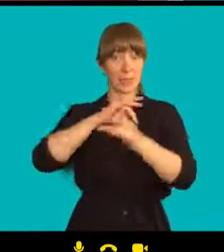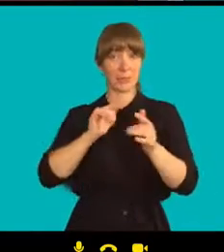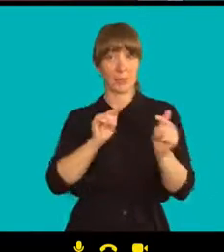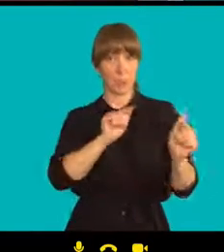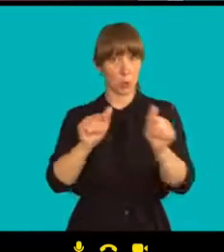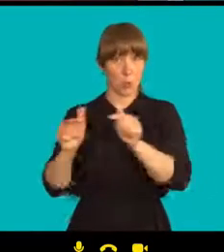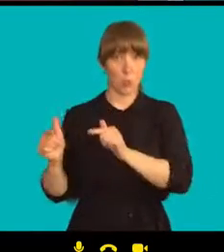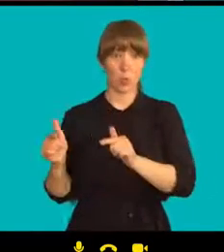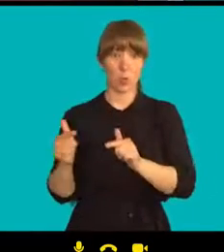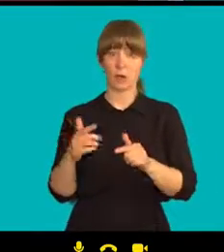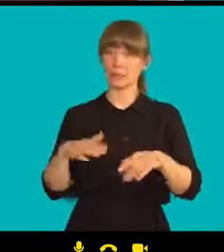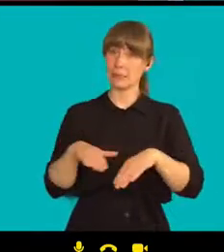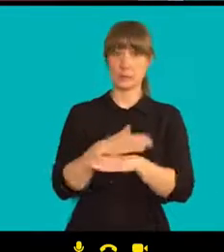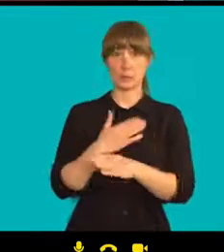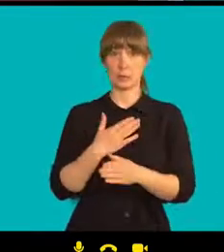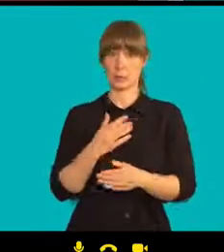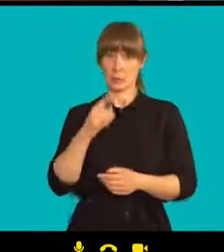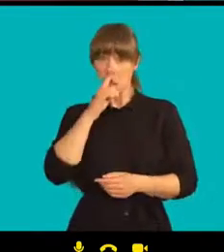jak se pomáhají?